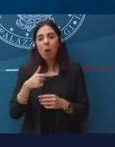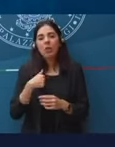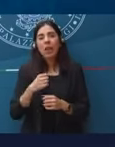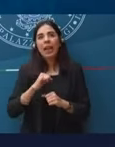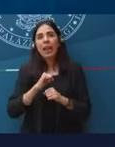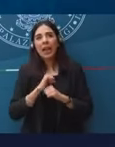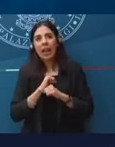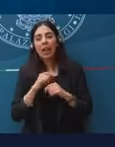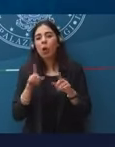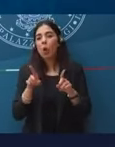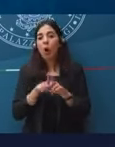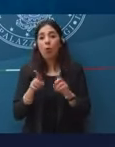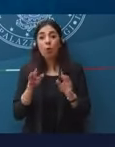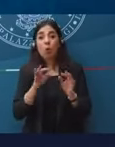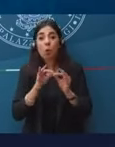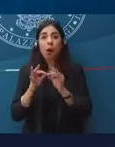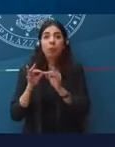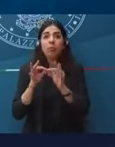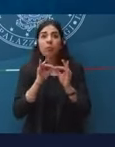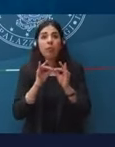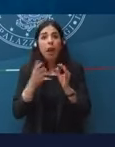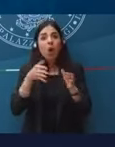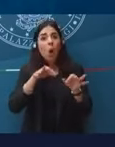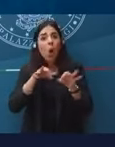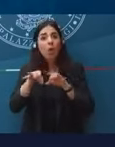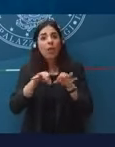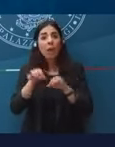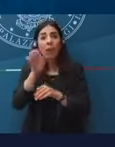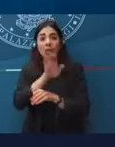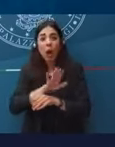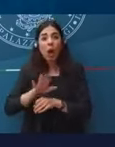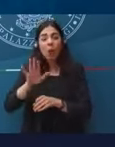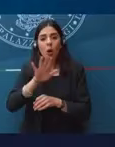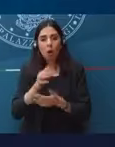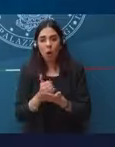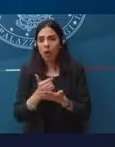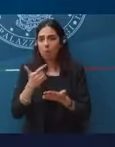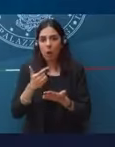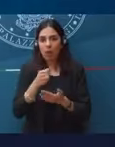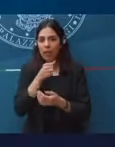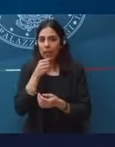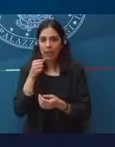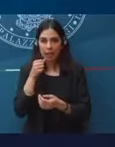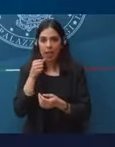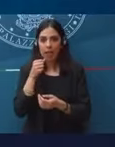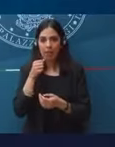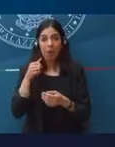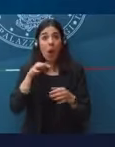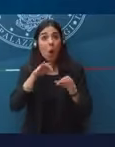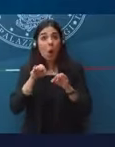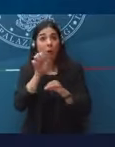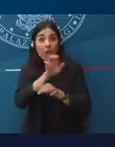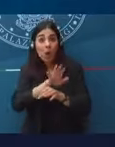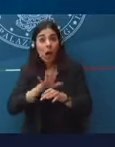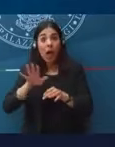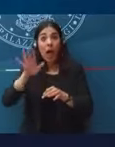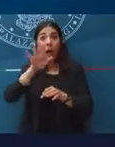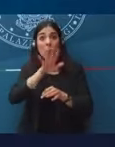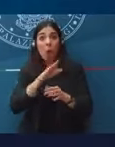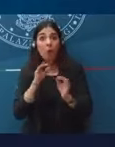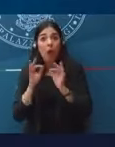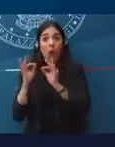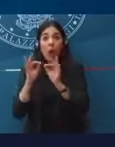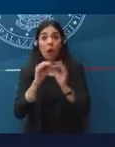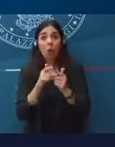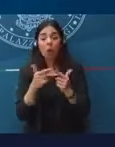ogni caso un coordinamento europeo è la prima strada da cercare. E poi se non c'è, allora, come dicevo, uno fa... Ed